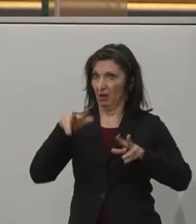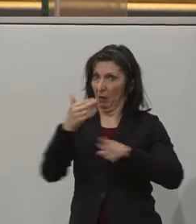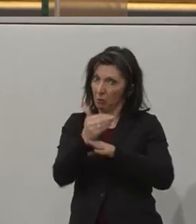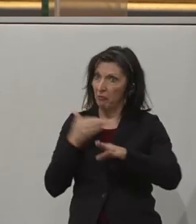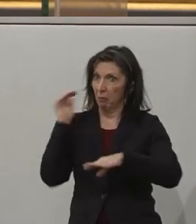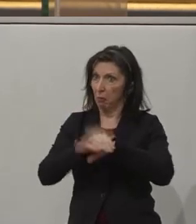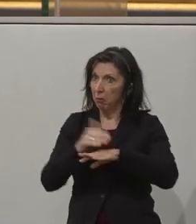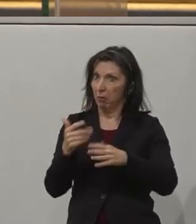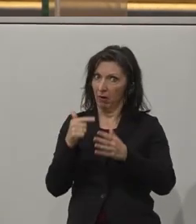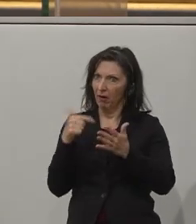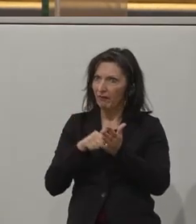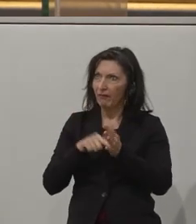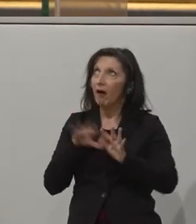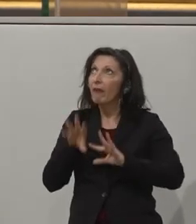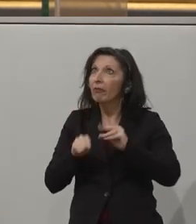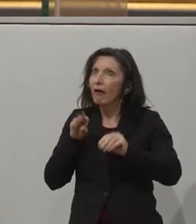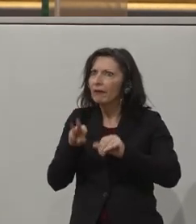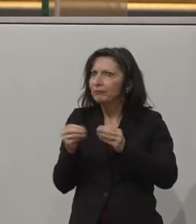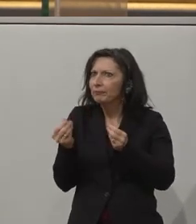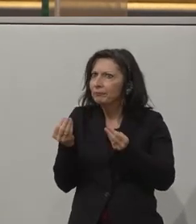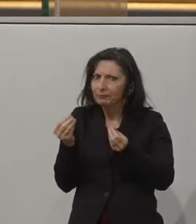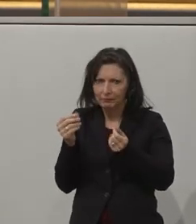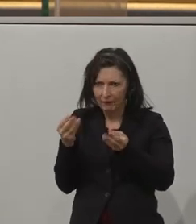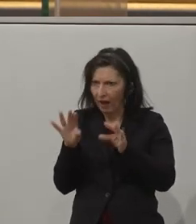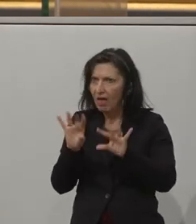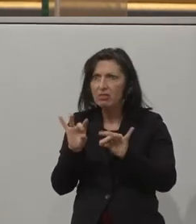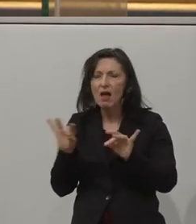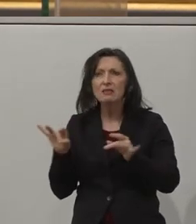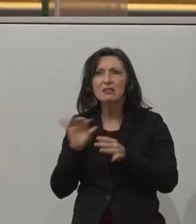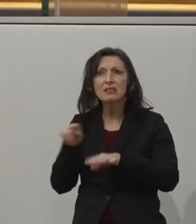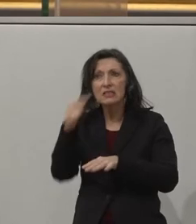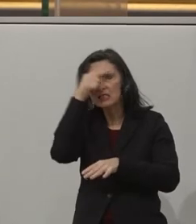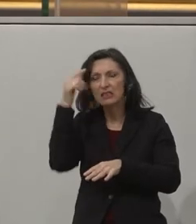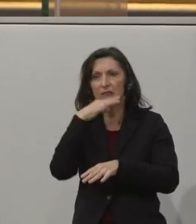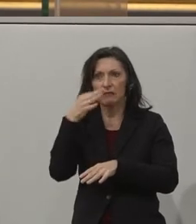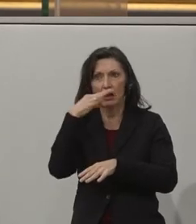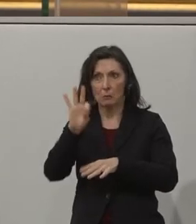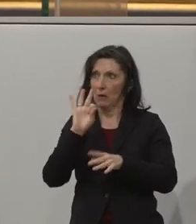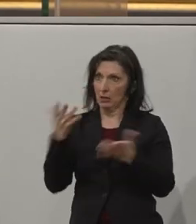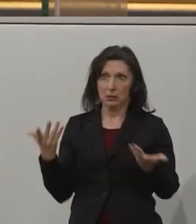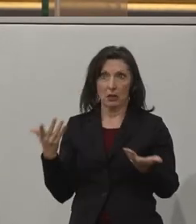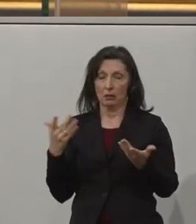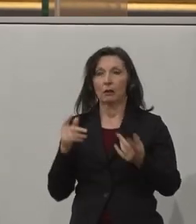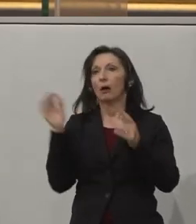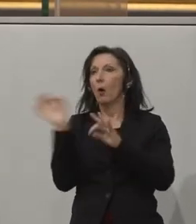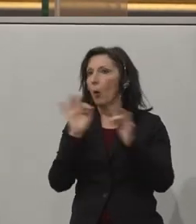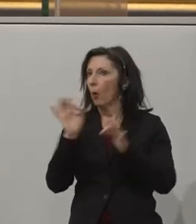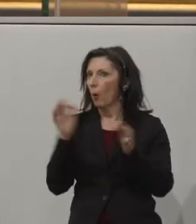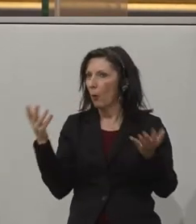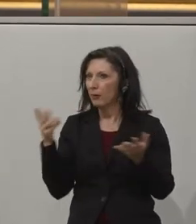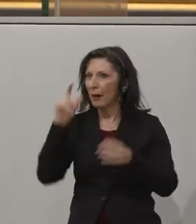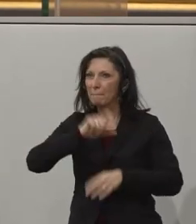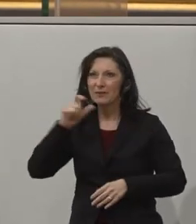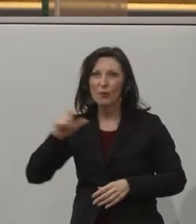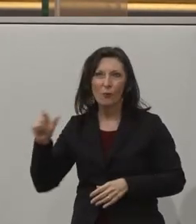wir normale Menschen, die eben keinen Verlust der Sehfähigkeit haben. Oder auch Personen,